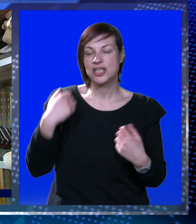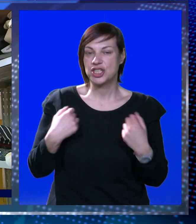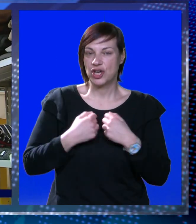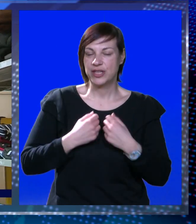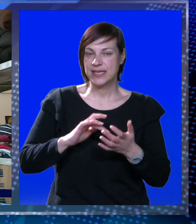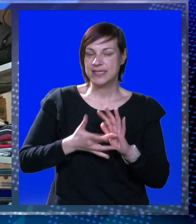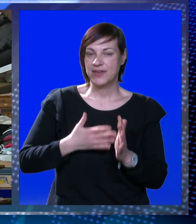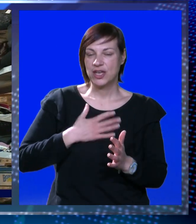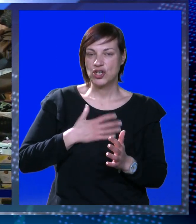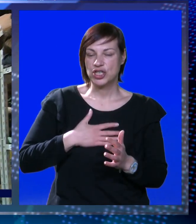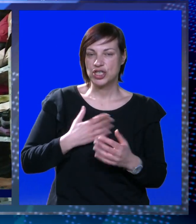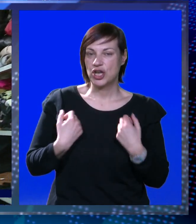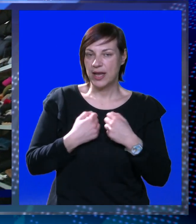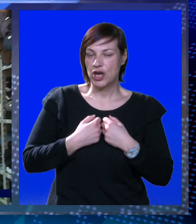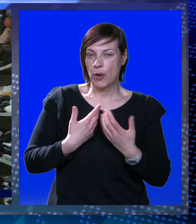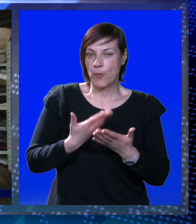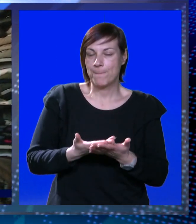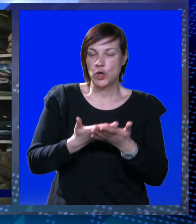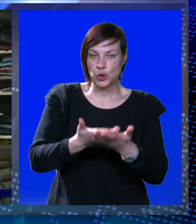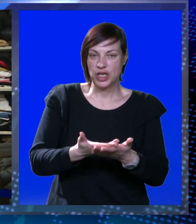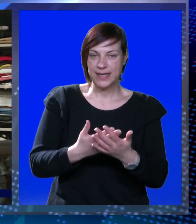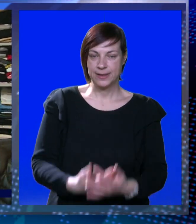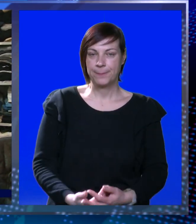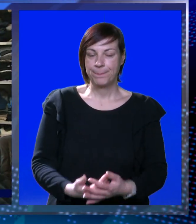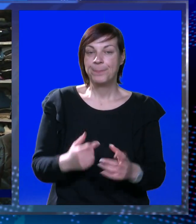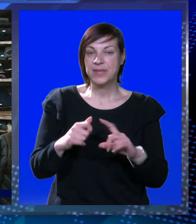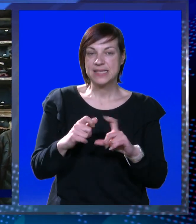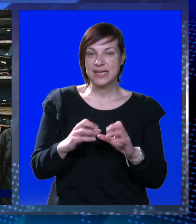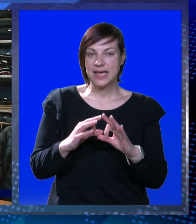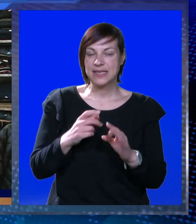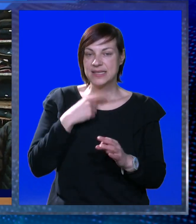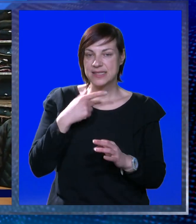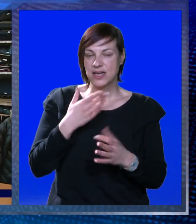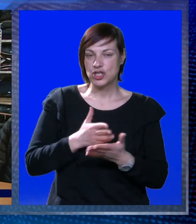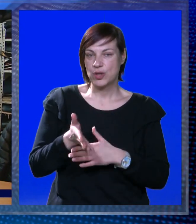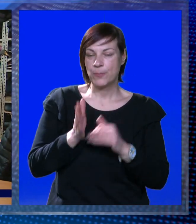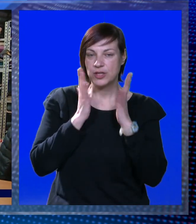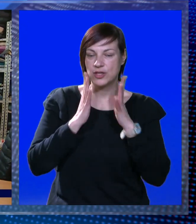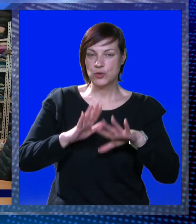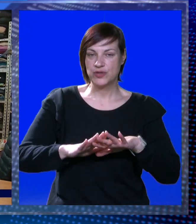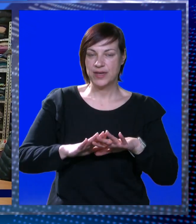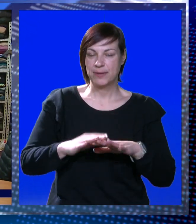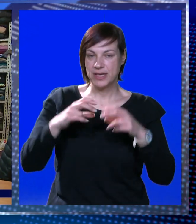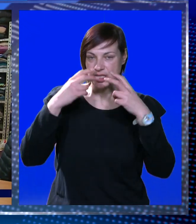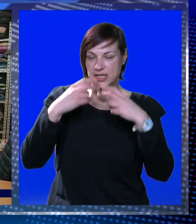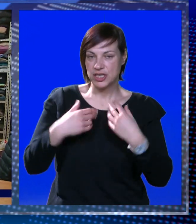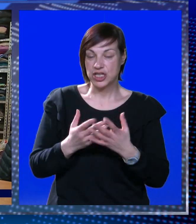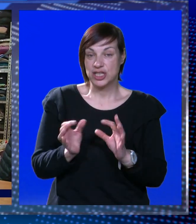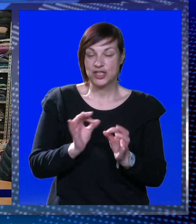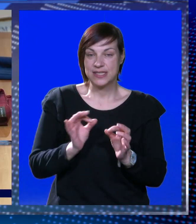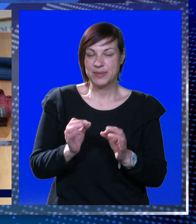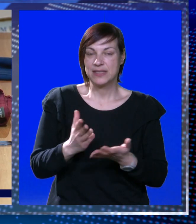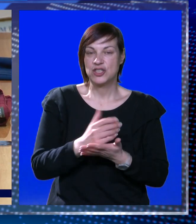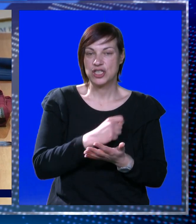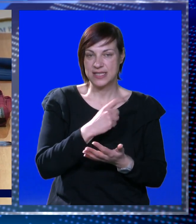odjeće, s toga svi koji to žele svoju robu mogu tada donirati. Iz Karitasa napominjuju kako putem društvenih mreža često traže nešto